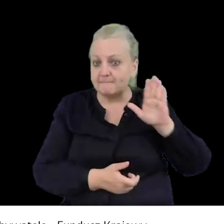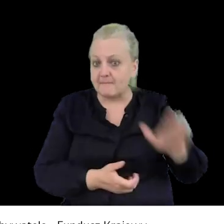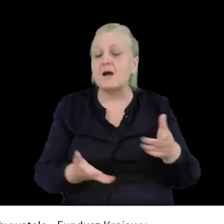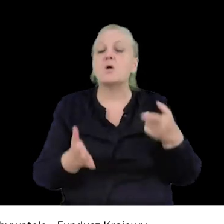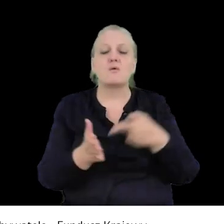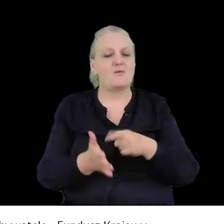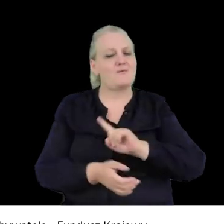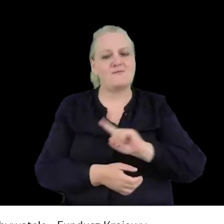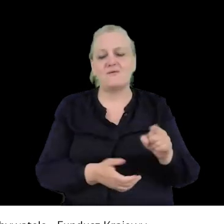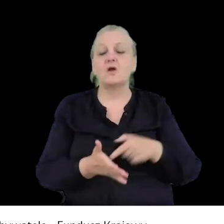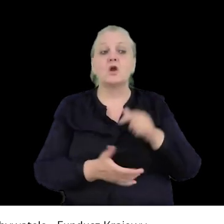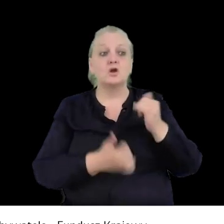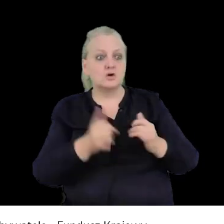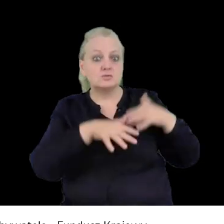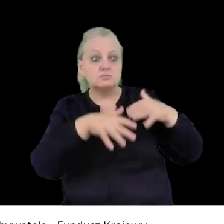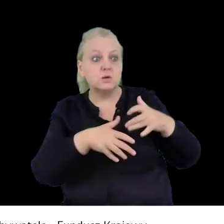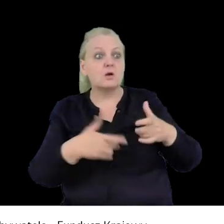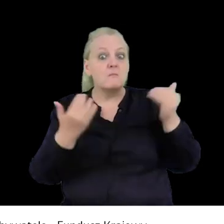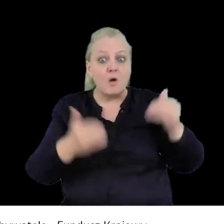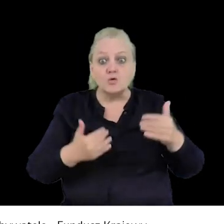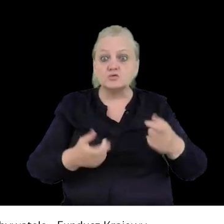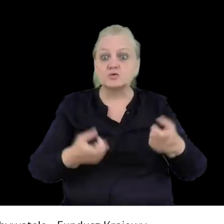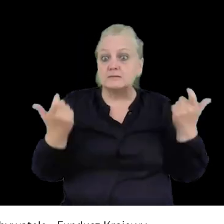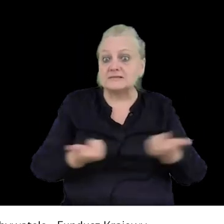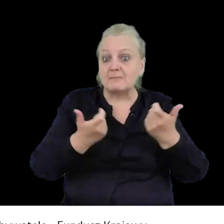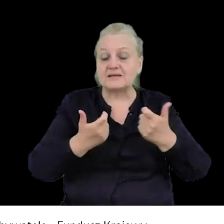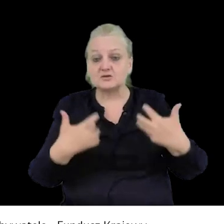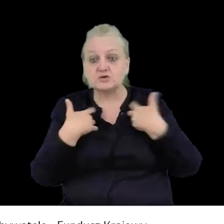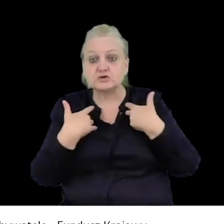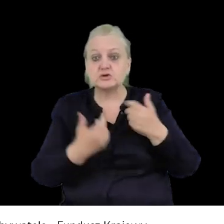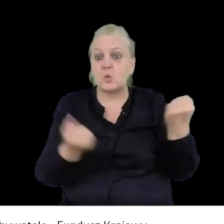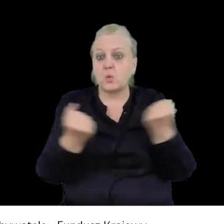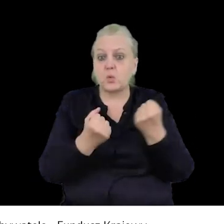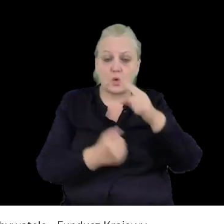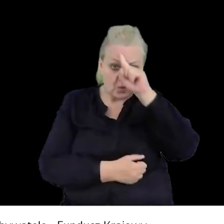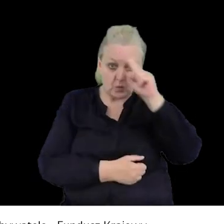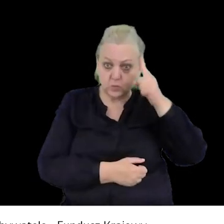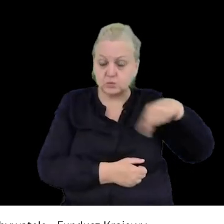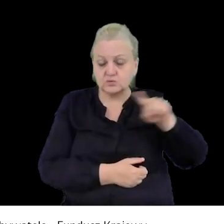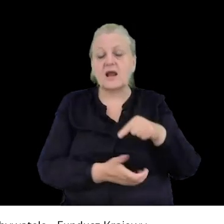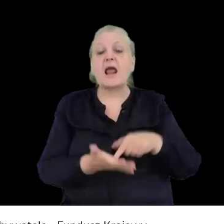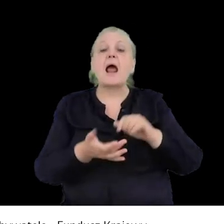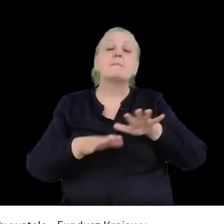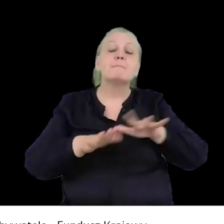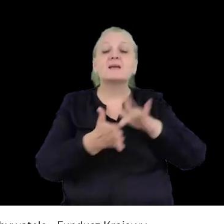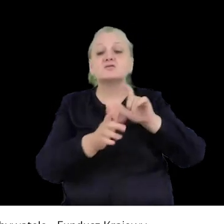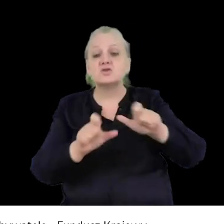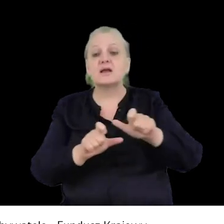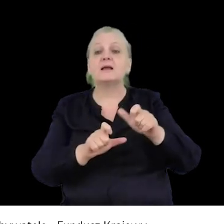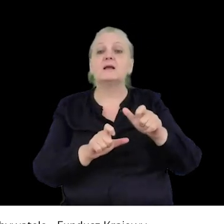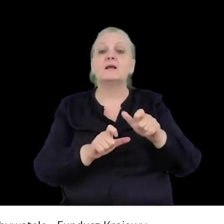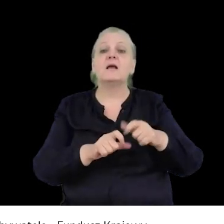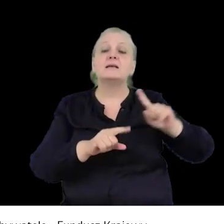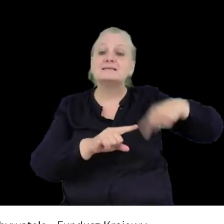odbycie się może zagrażać w życiu lub w zrobie ludzi albo mieniu w znacznych rozmiarach, albo jeżeli ma się odbyć w miejscu i czasie, w którym odbywają się zgromadzenia